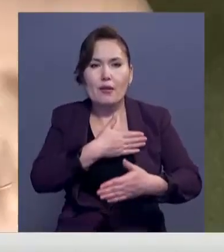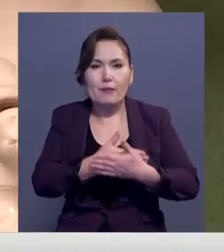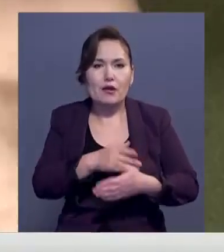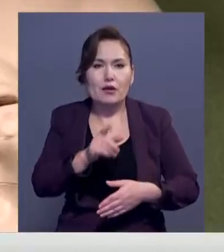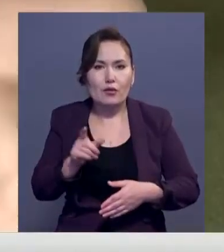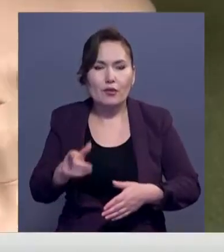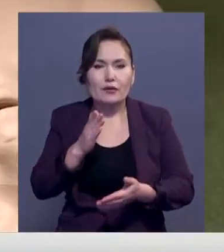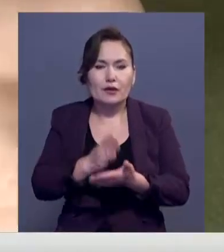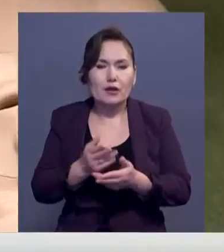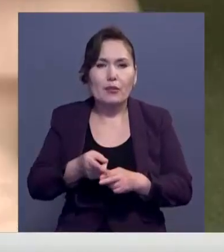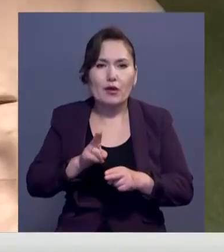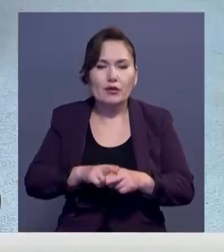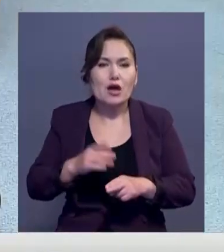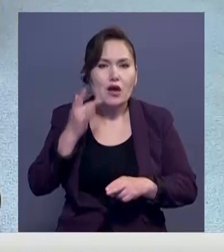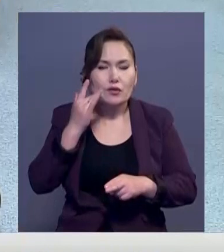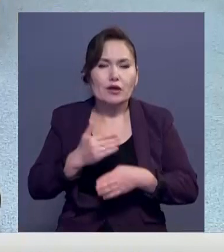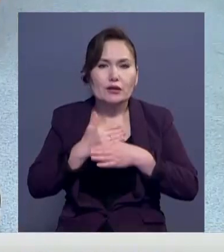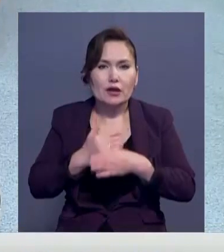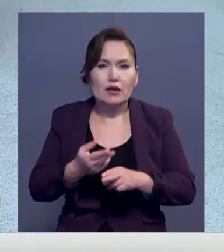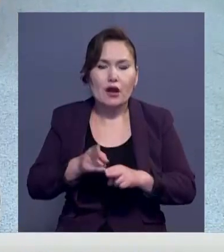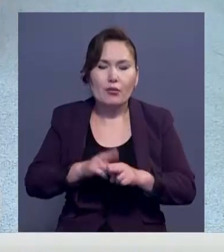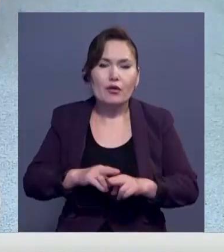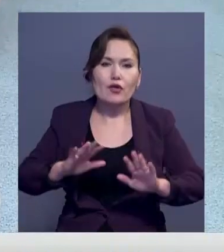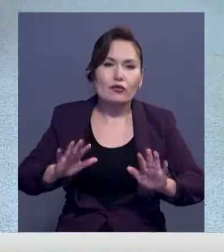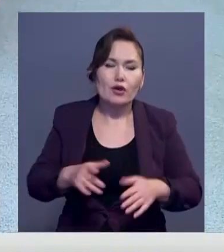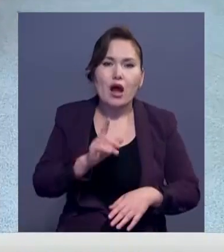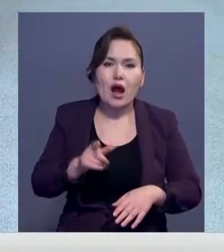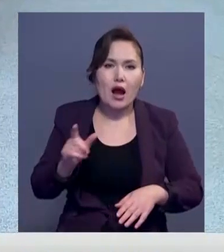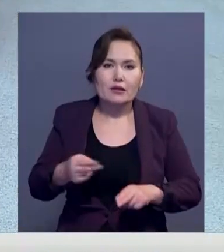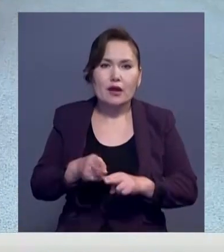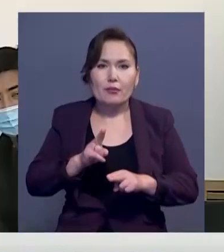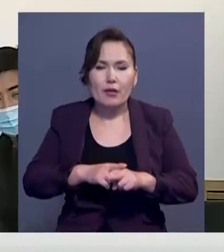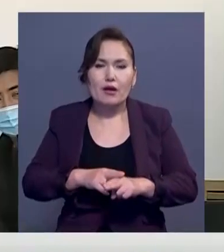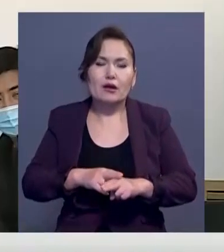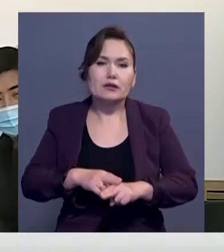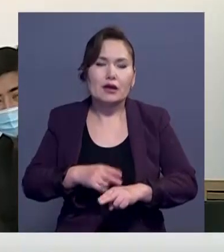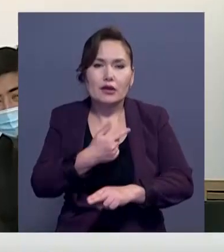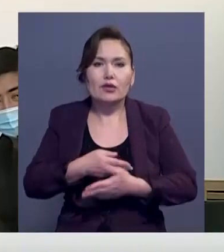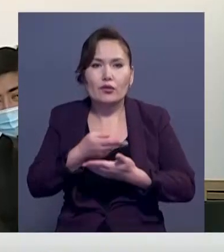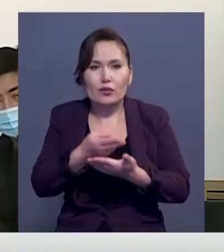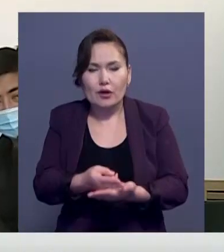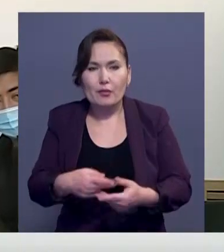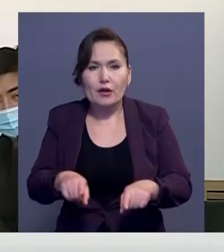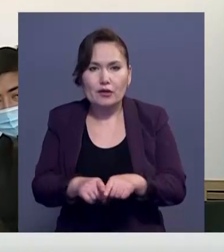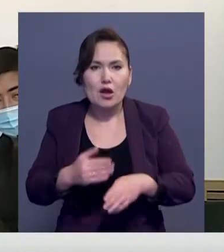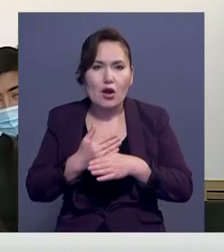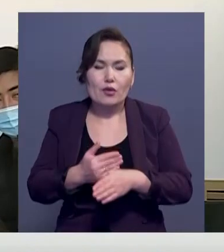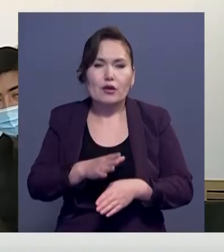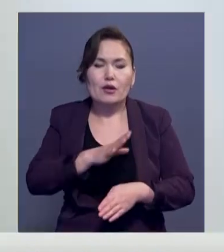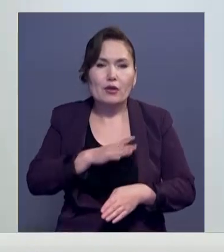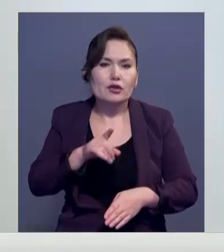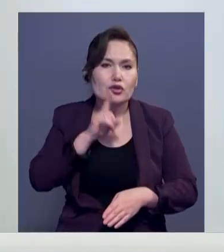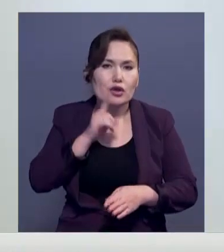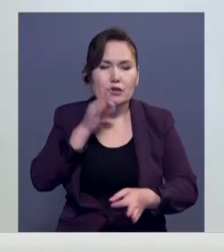ерікті бар. Олардың көмегі қатерлі дерттің белең алып жүздеген адам ауырухана керуетіне таңылғанда айтарлықтай сеп болды. Жастар